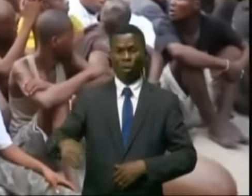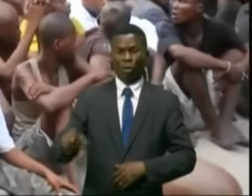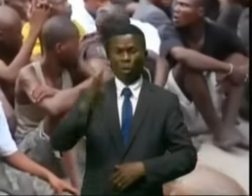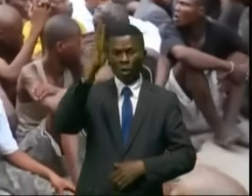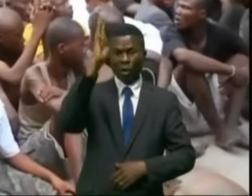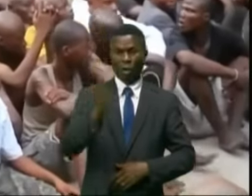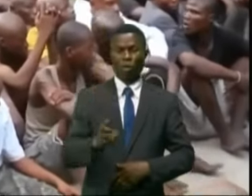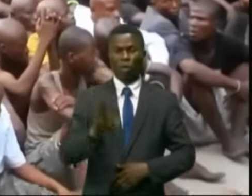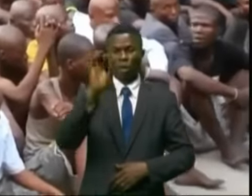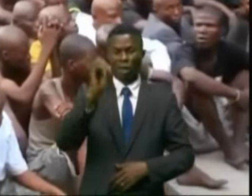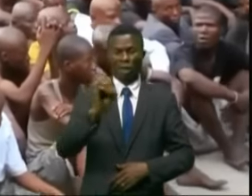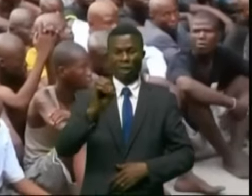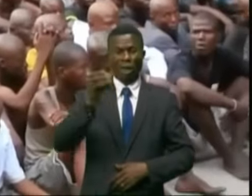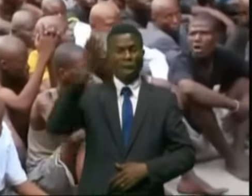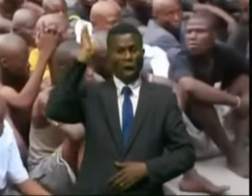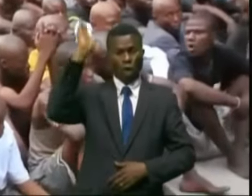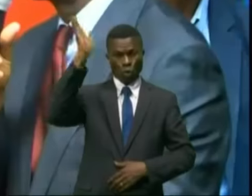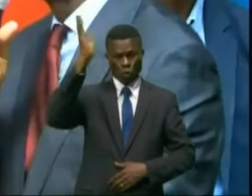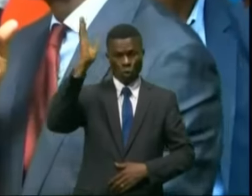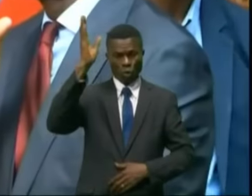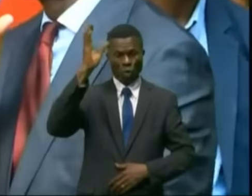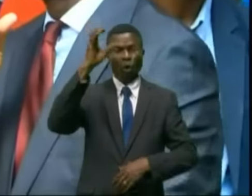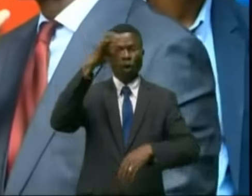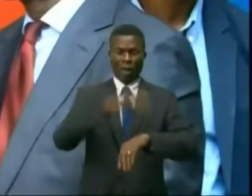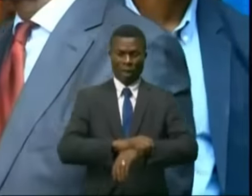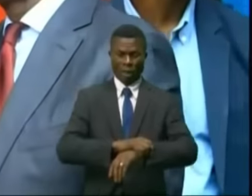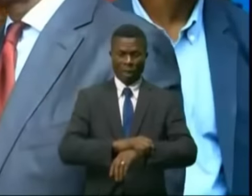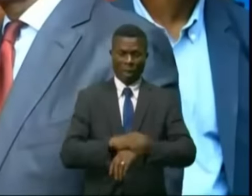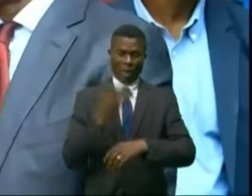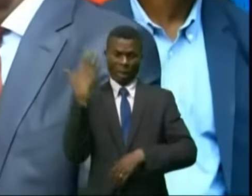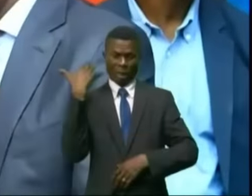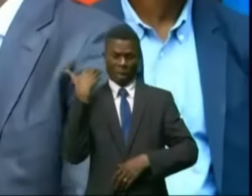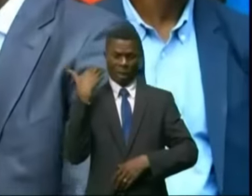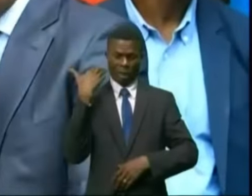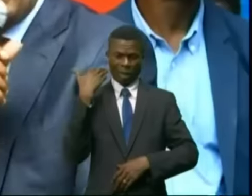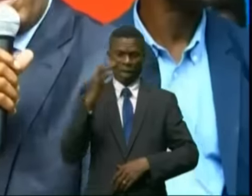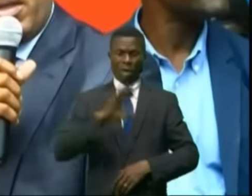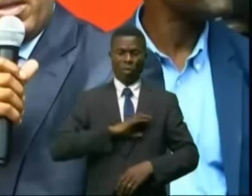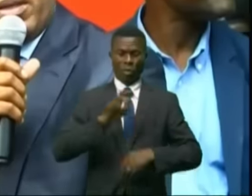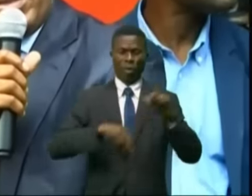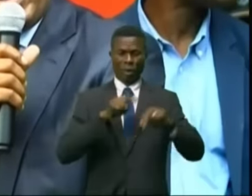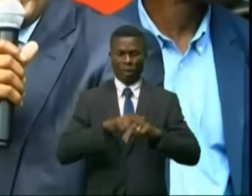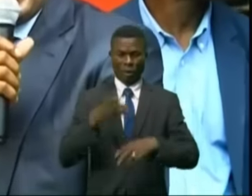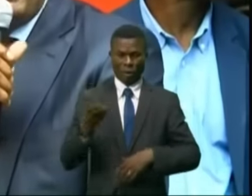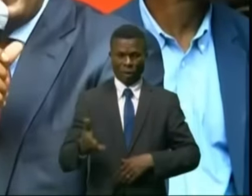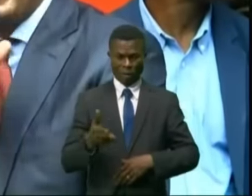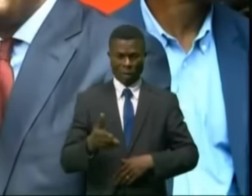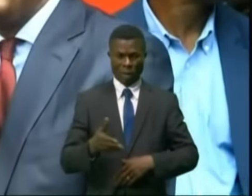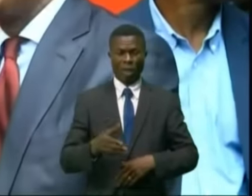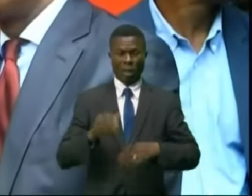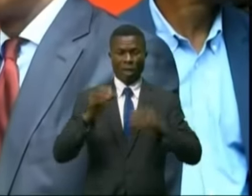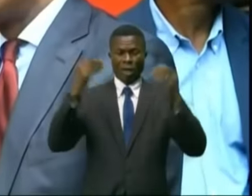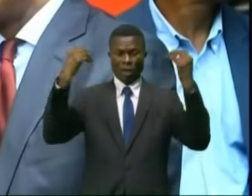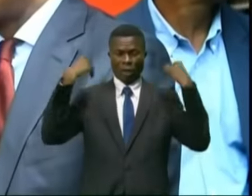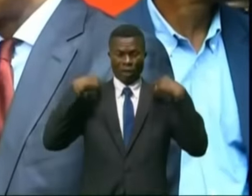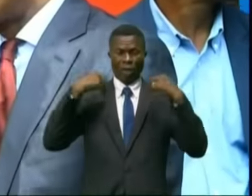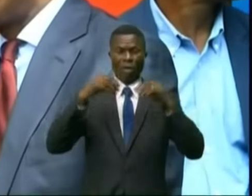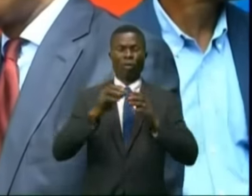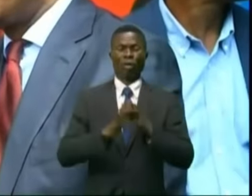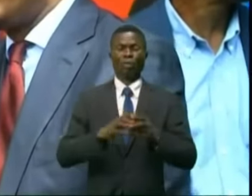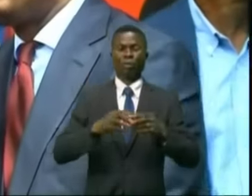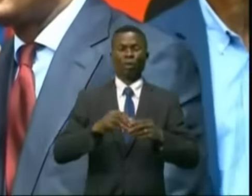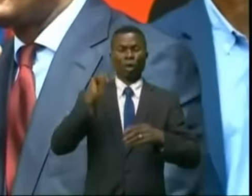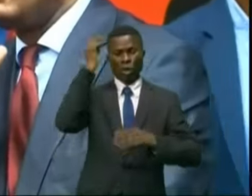350 hors-la-loi, tombés dernièrement dans les filets de la police. Gentilin Gobilambaka, qui s'est dit